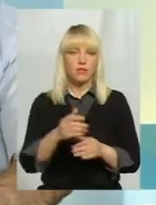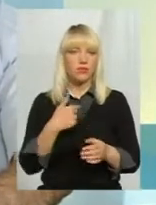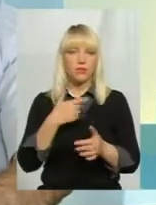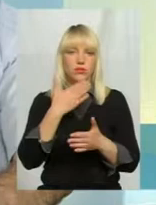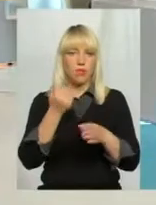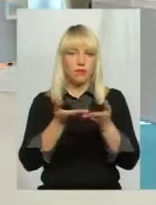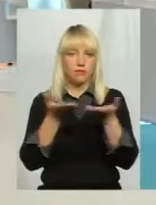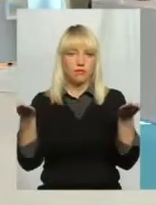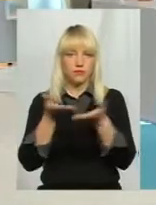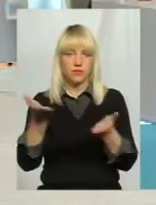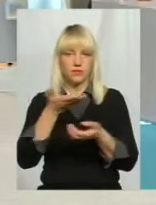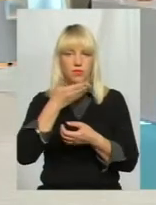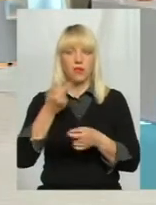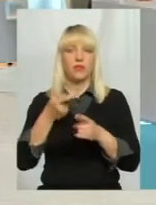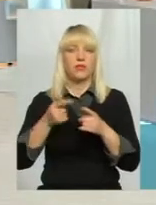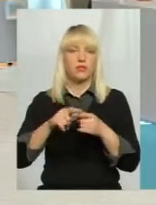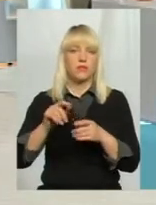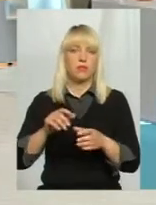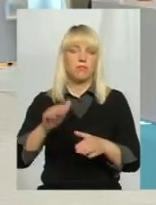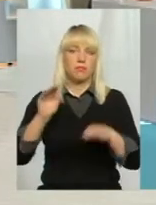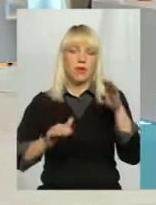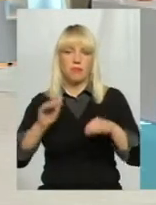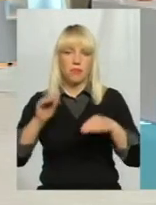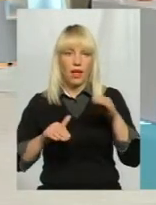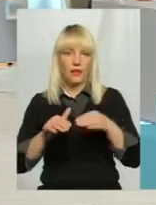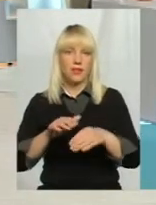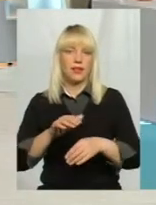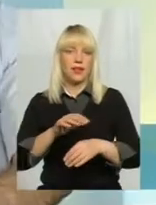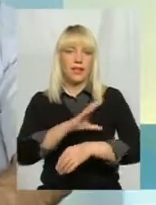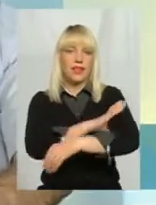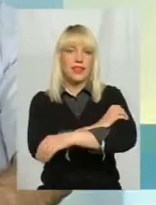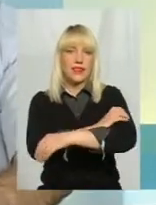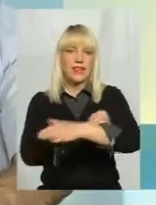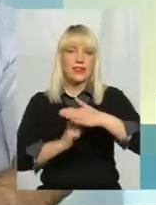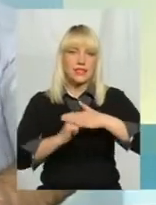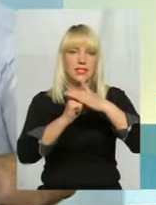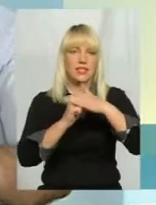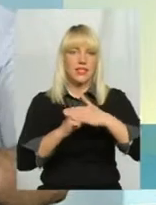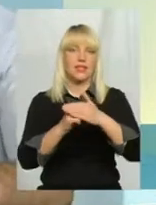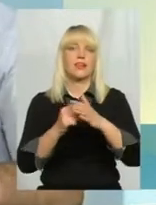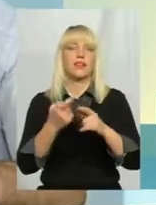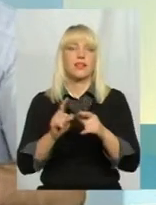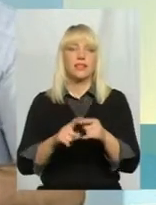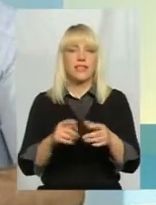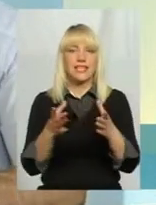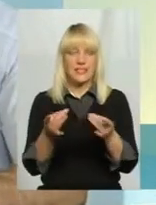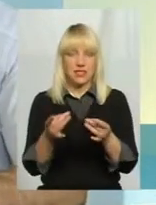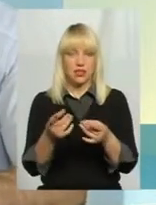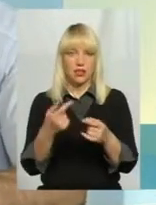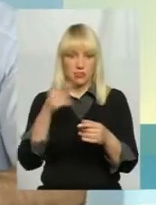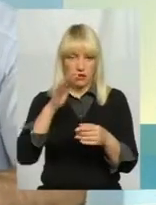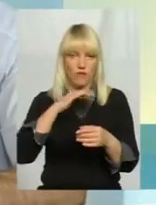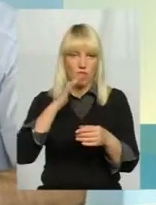так, оці перепади дуже, там тиски, плюс постійно середовище, ну вода ж,